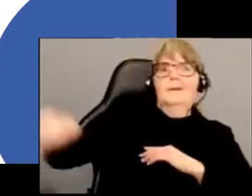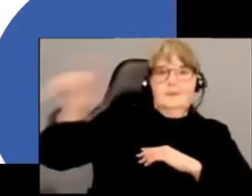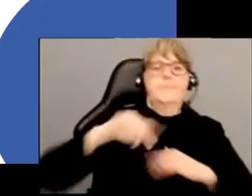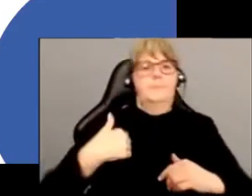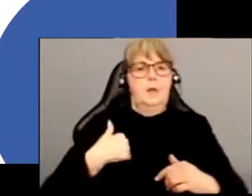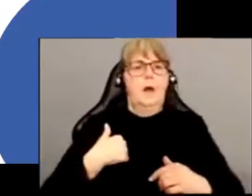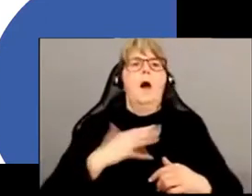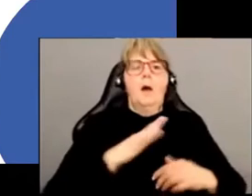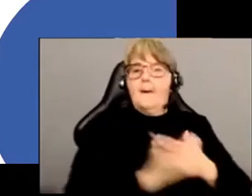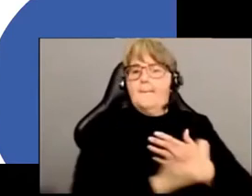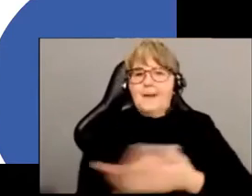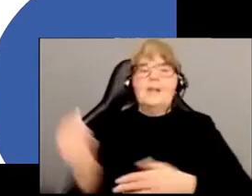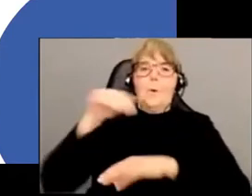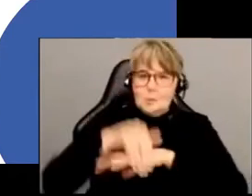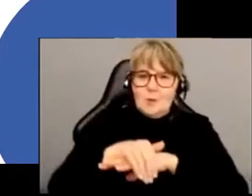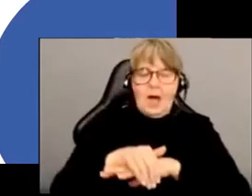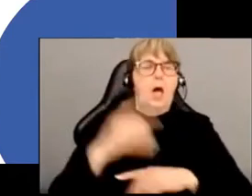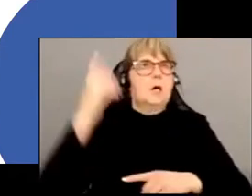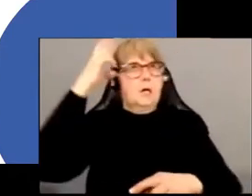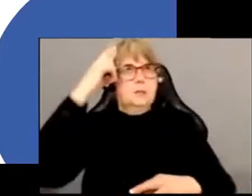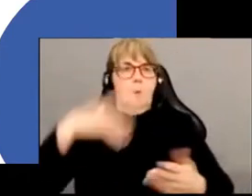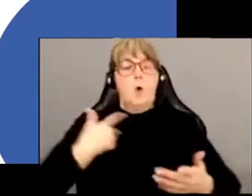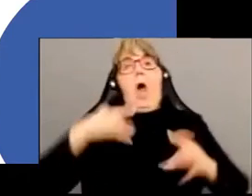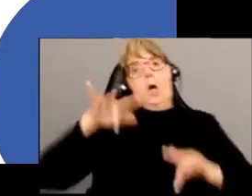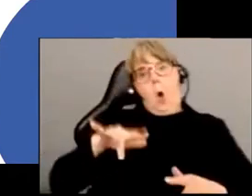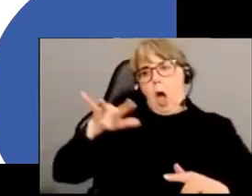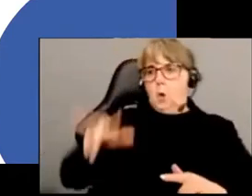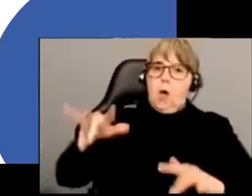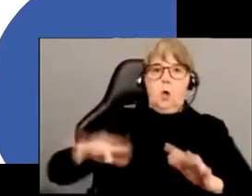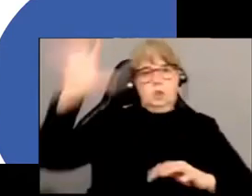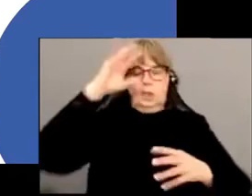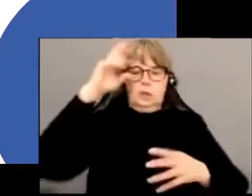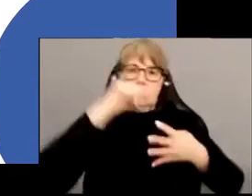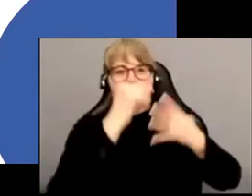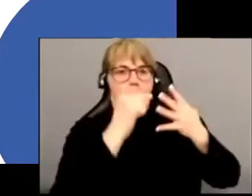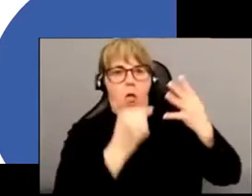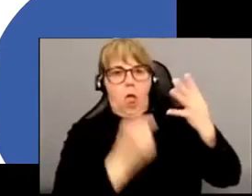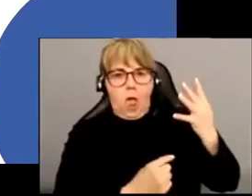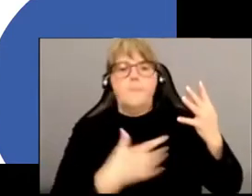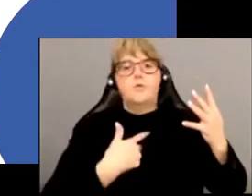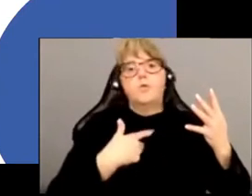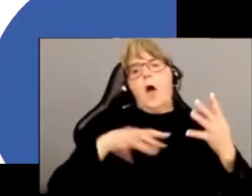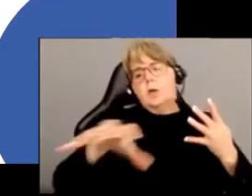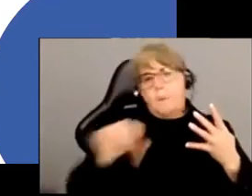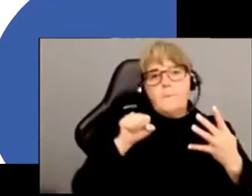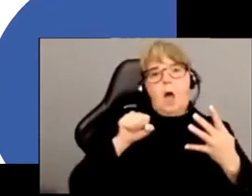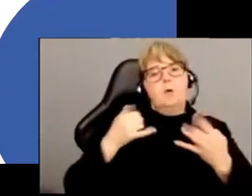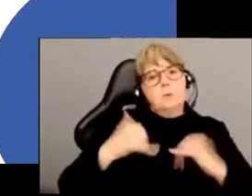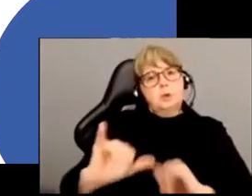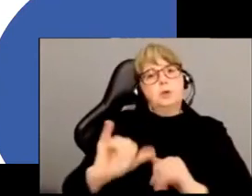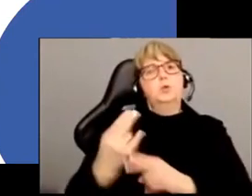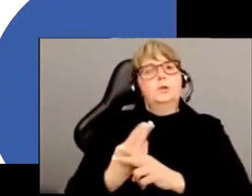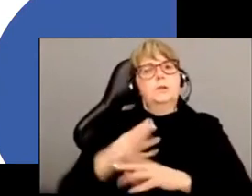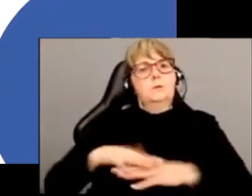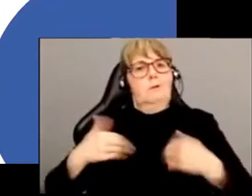du matin au soir pour précisément arriver à justifier ces comportements d'utilisation, d'instrumentalisation animale, notamment